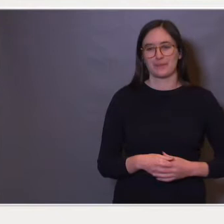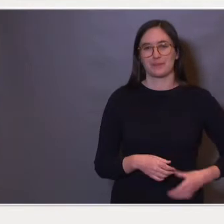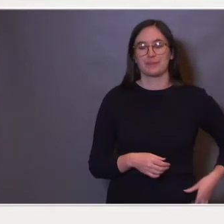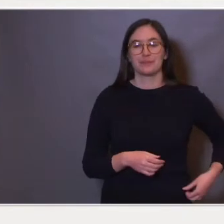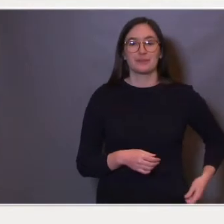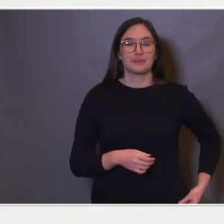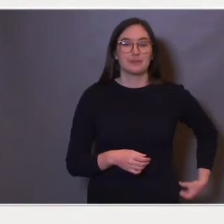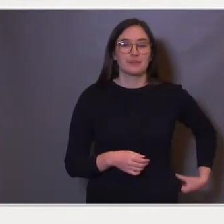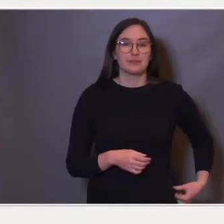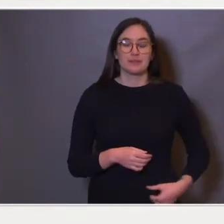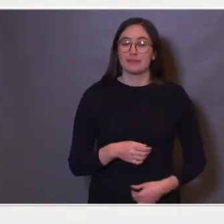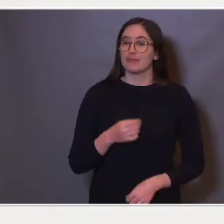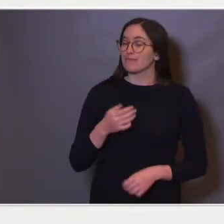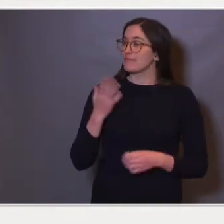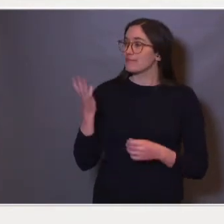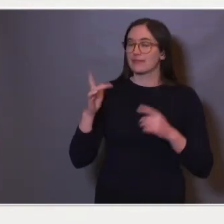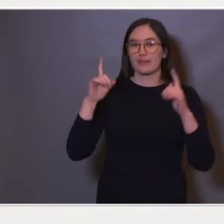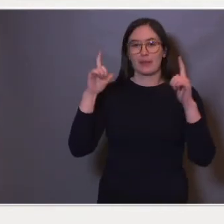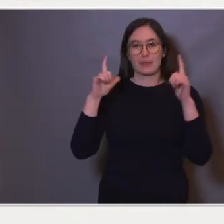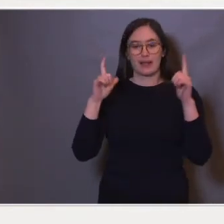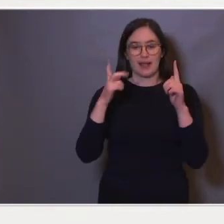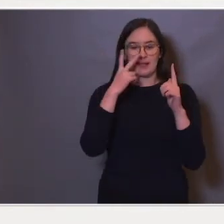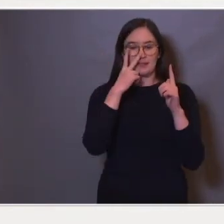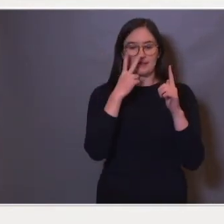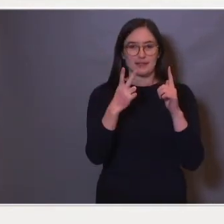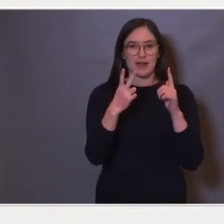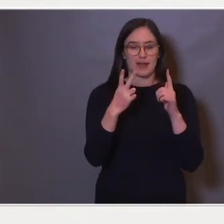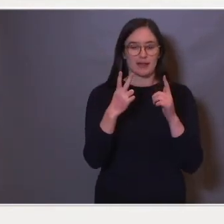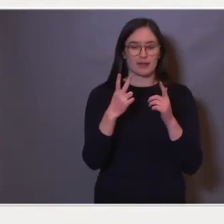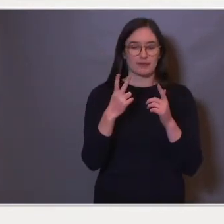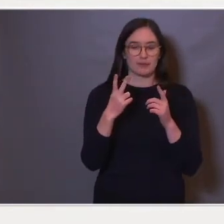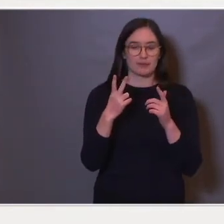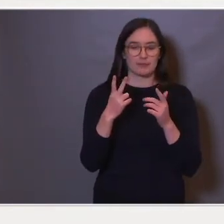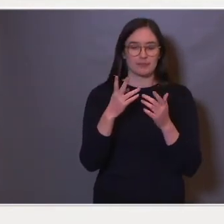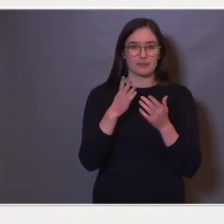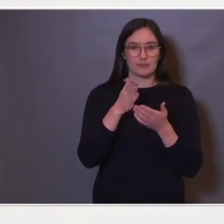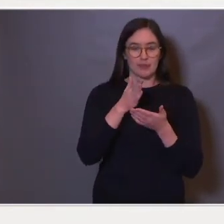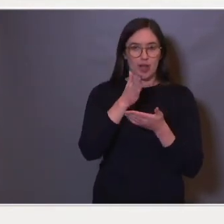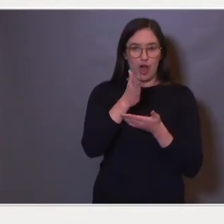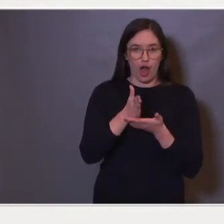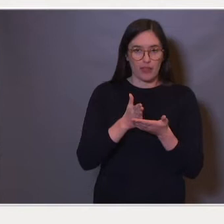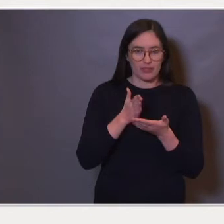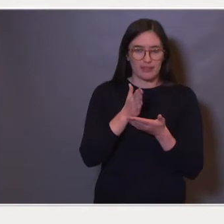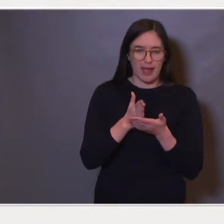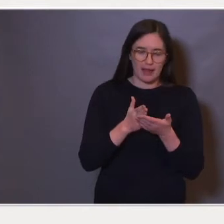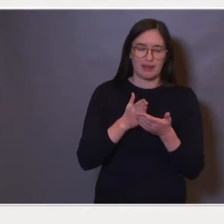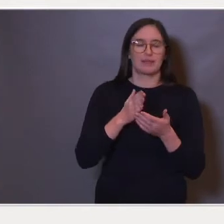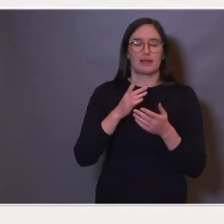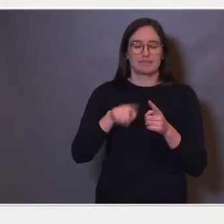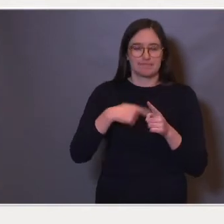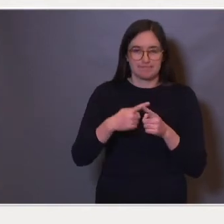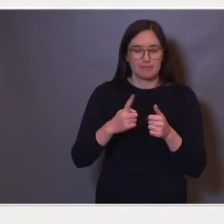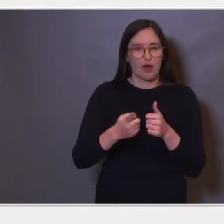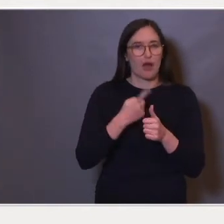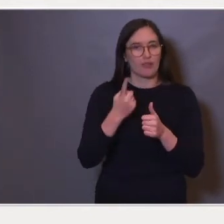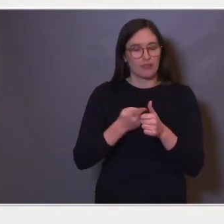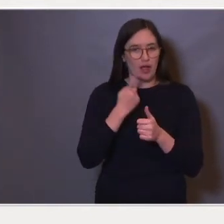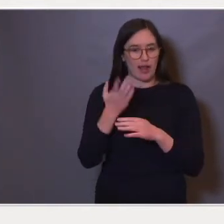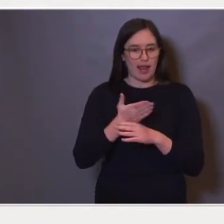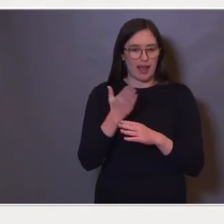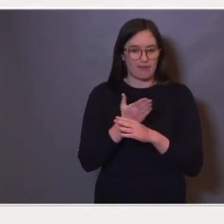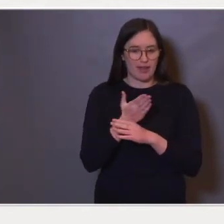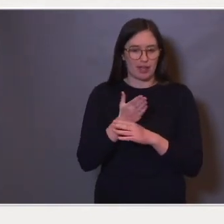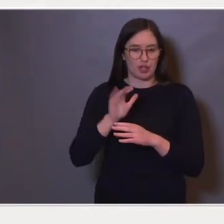Det vi ser i dette bildet, det er andelen oppover på y-aksen, antallet lever, jeg. Og så er det da